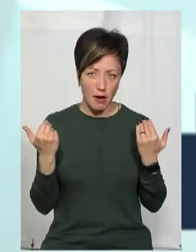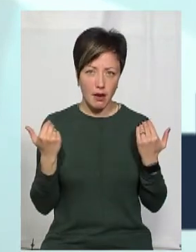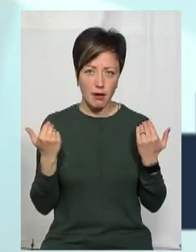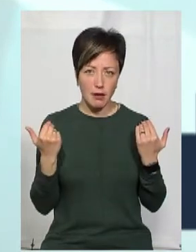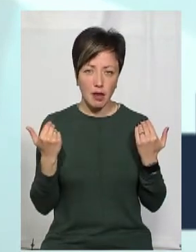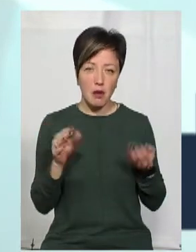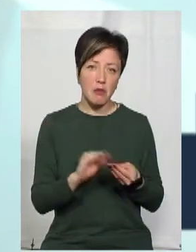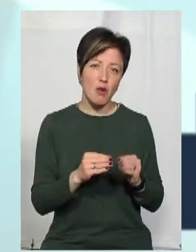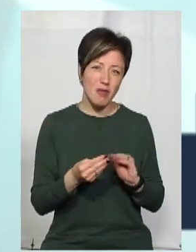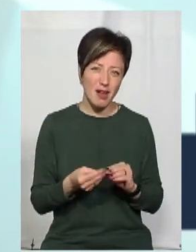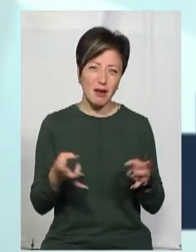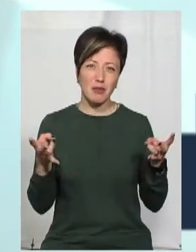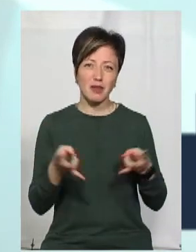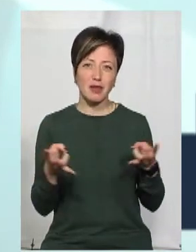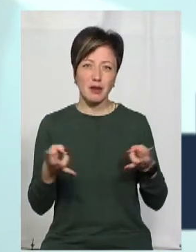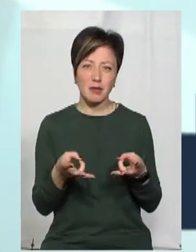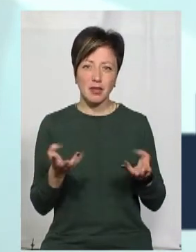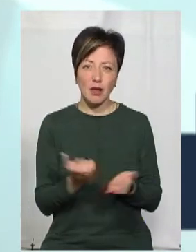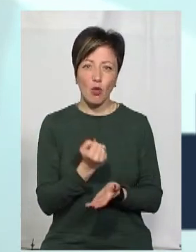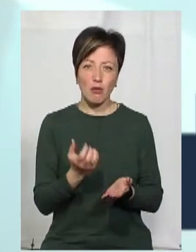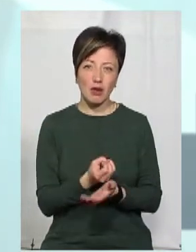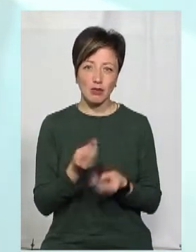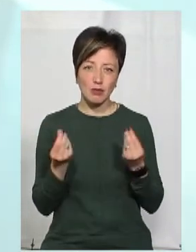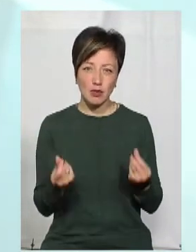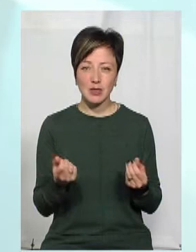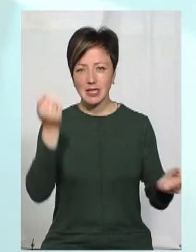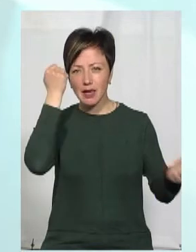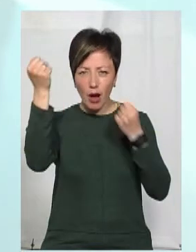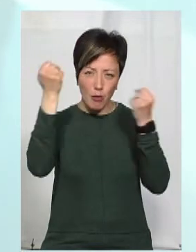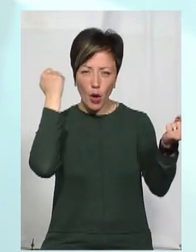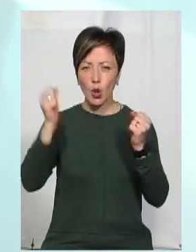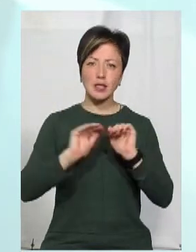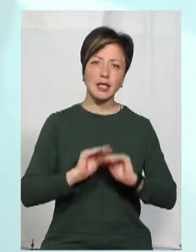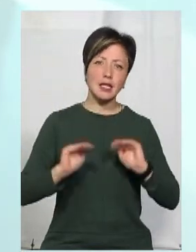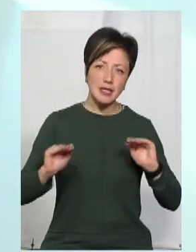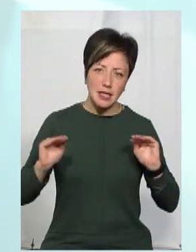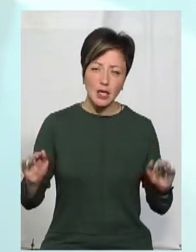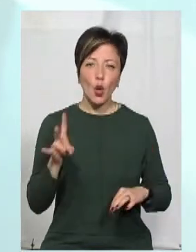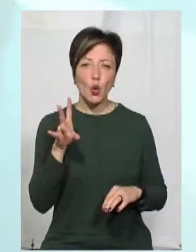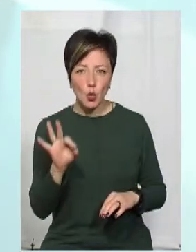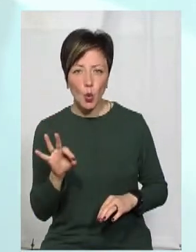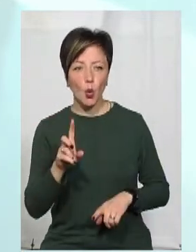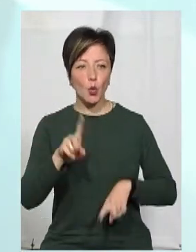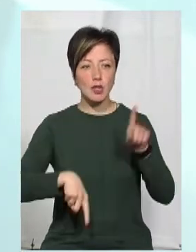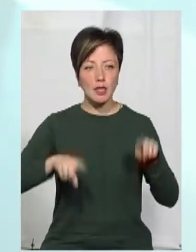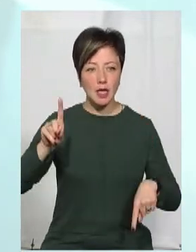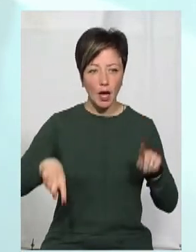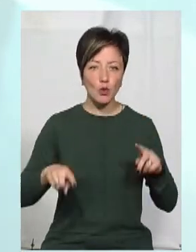То проблеми, то треба тільки за хліба заробити, то заботи, то дітки. Але деколи